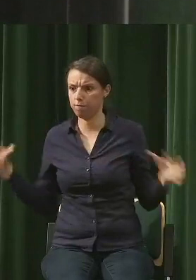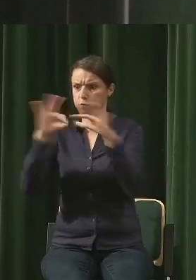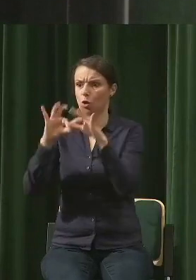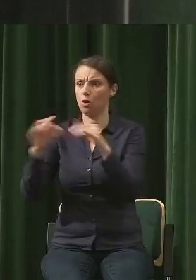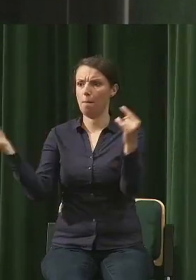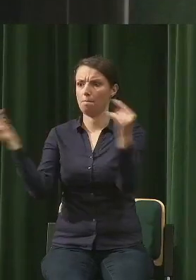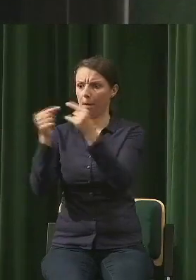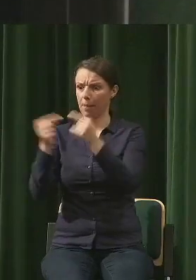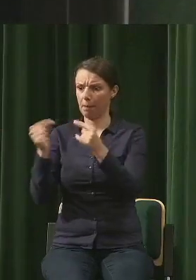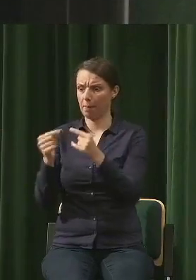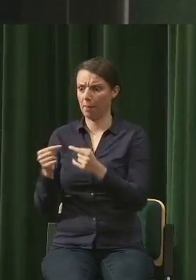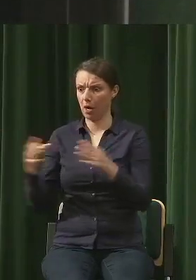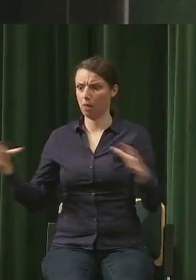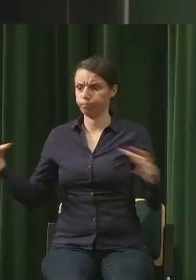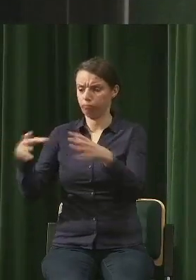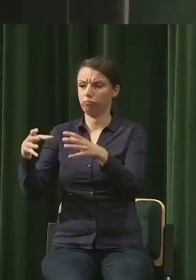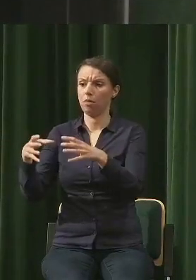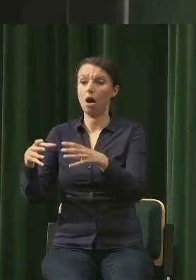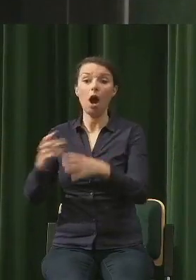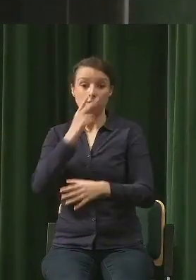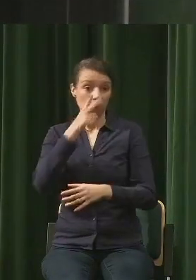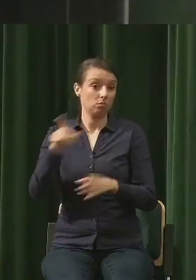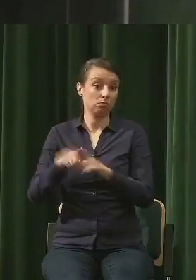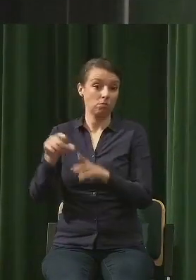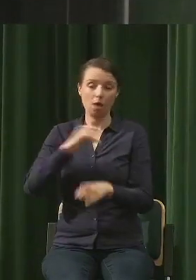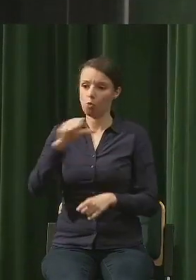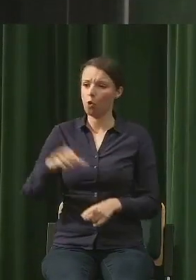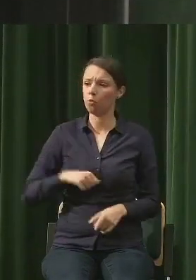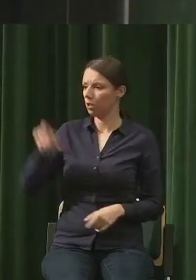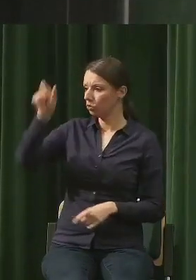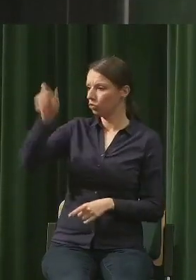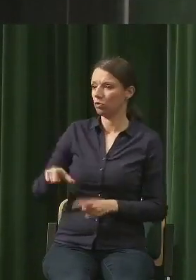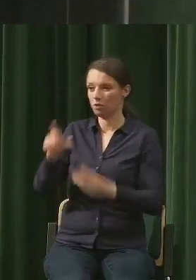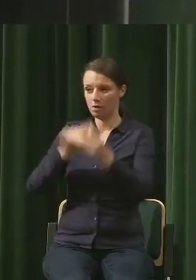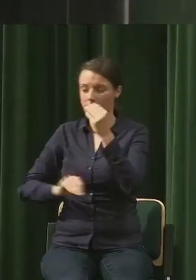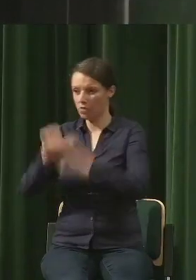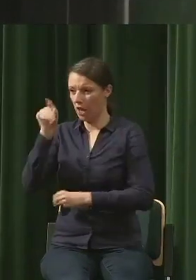i co więcej ci burmistrzowie są bardziej z tego rozliczani niż